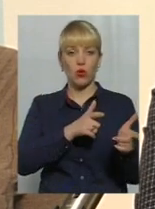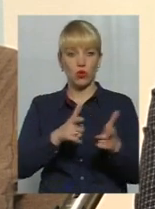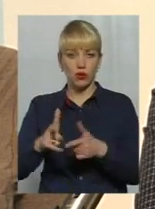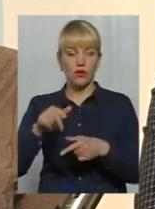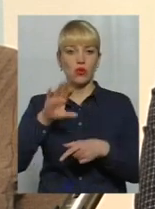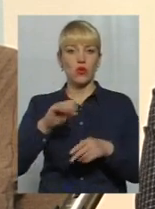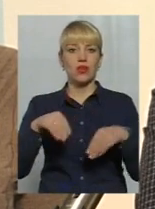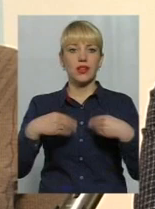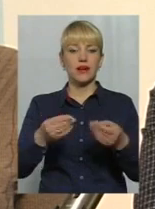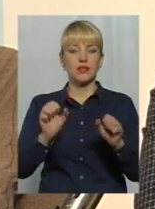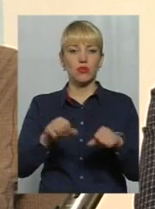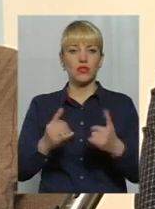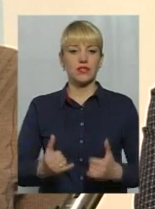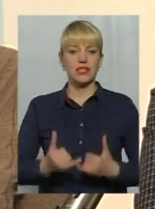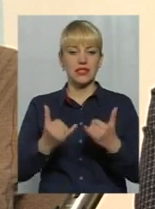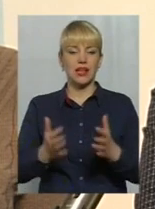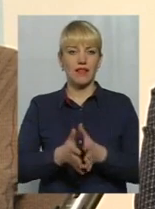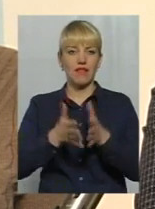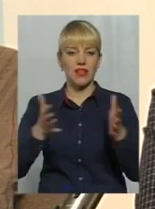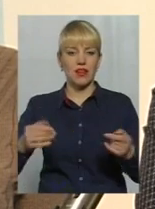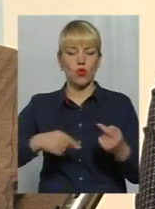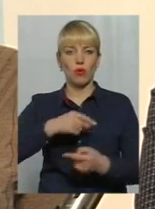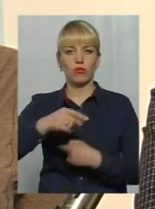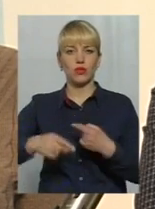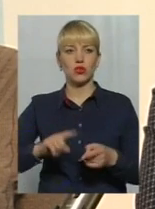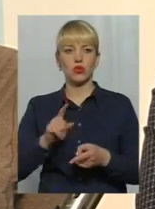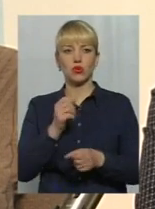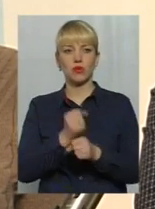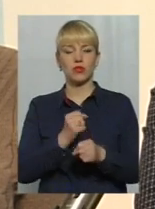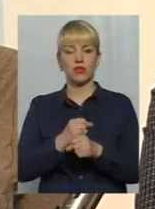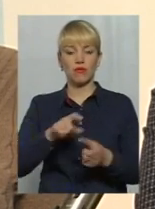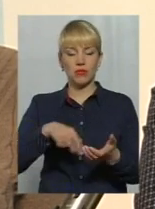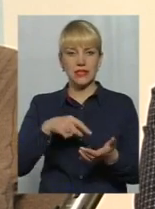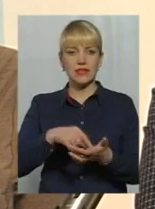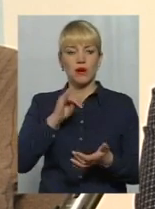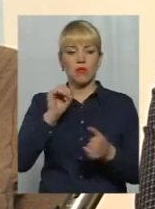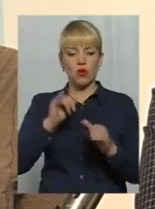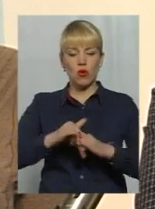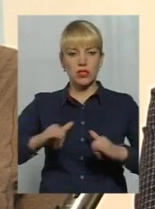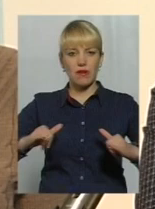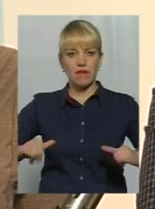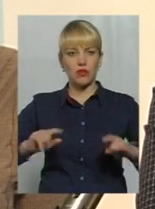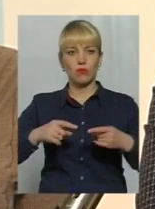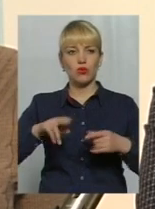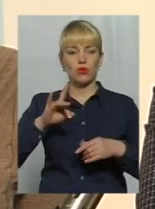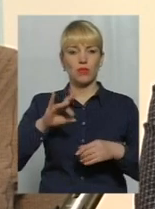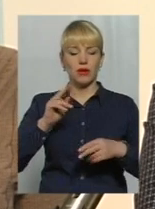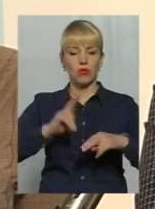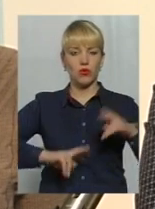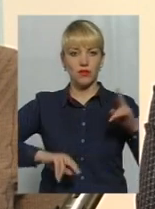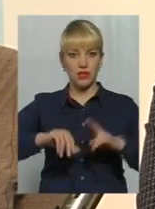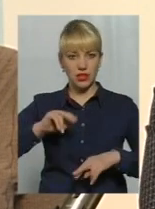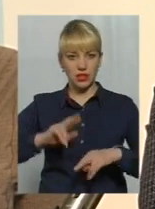для великого спектру бізнесу, навіть той, що працює тут в місті, розвиватися. Тому що навіть при його будівництві